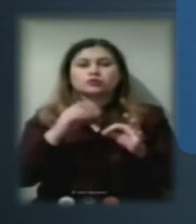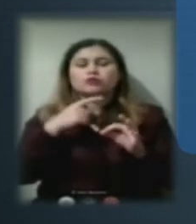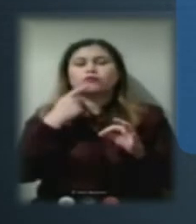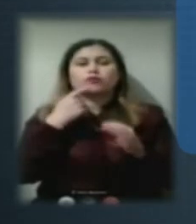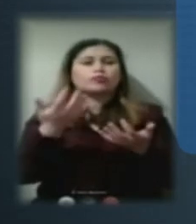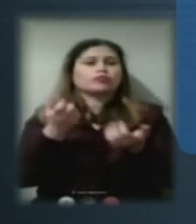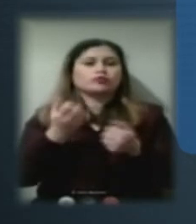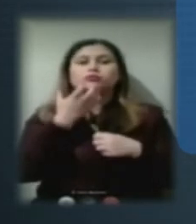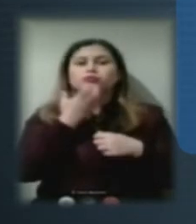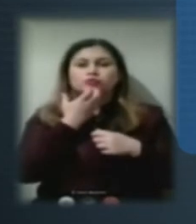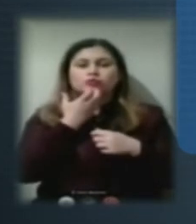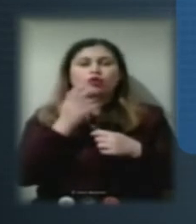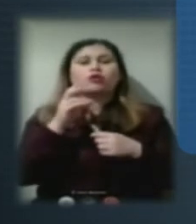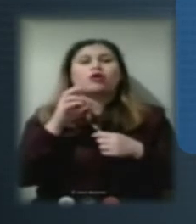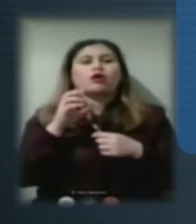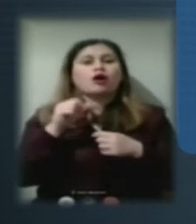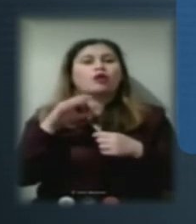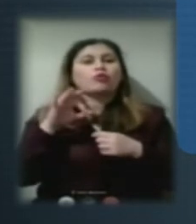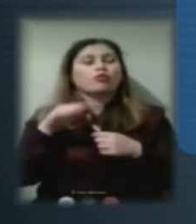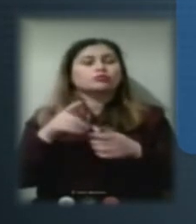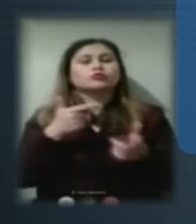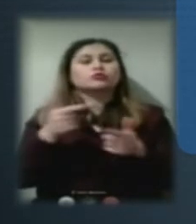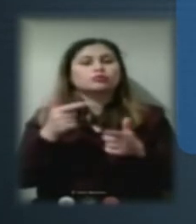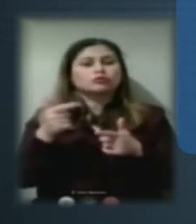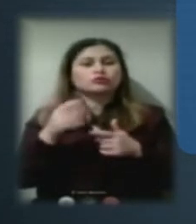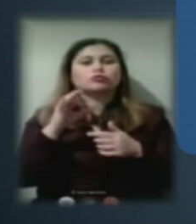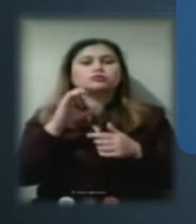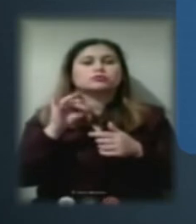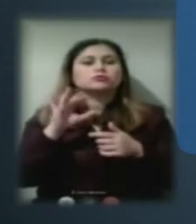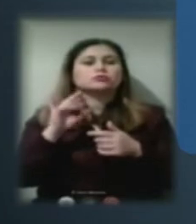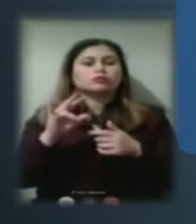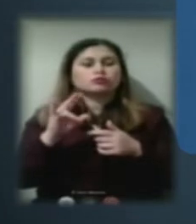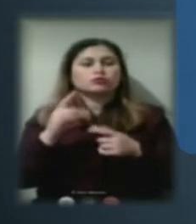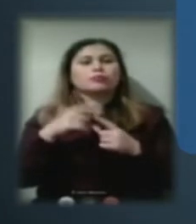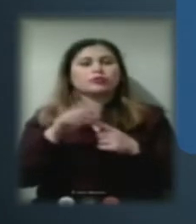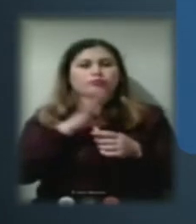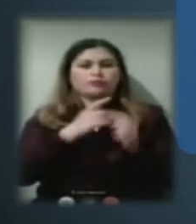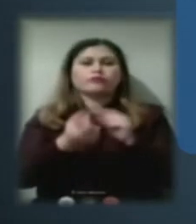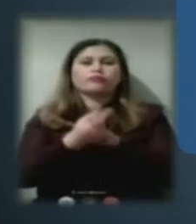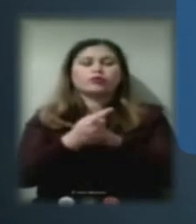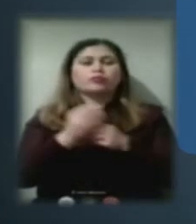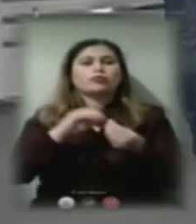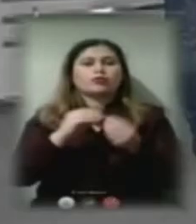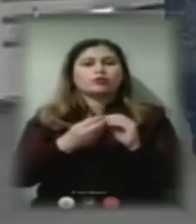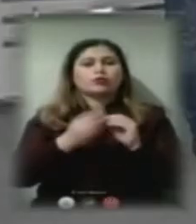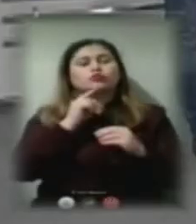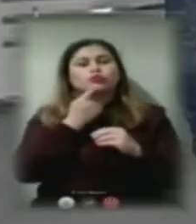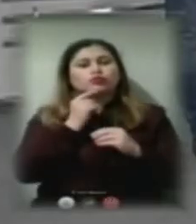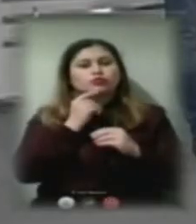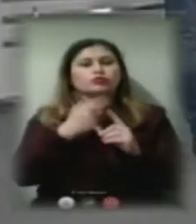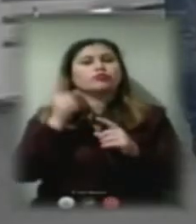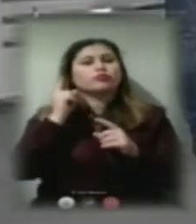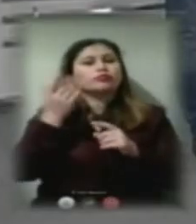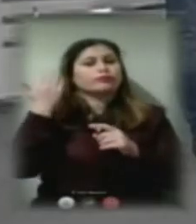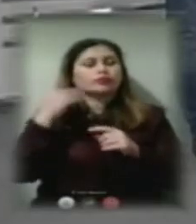теплом. А от у ході підготовки до сезону, чи виникали якісь труднощі? Минулого року, так само під